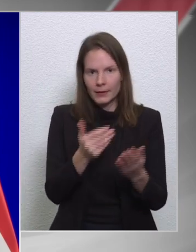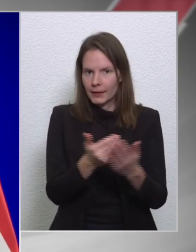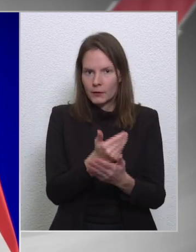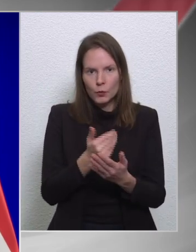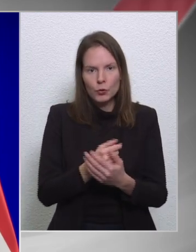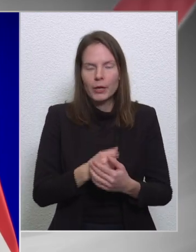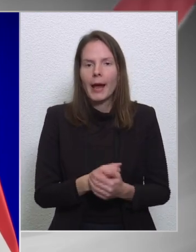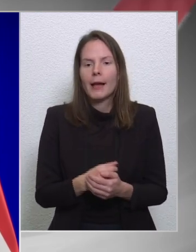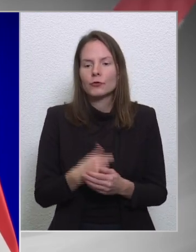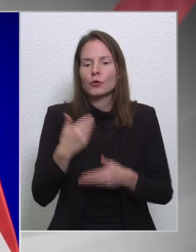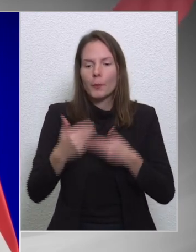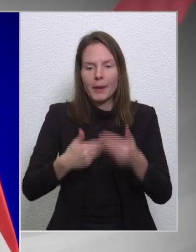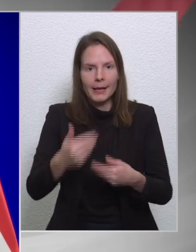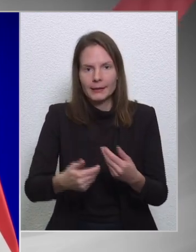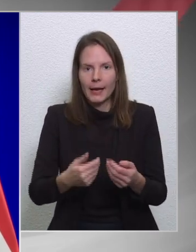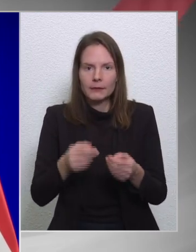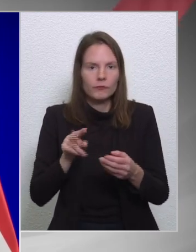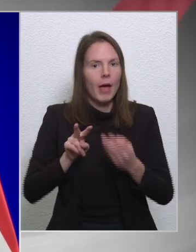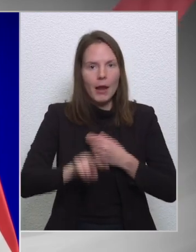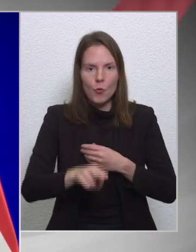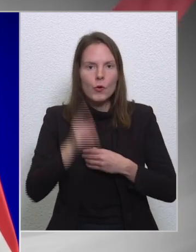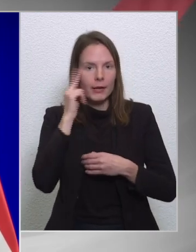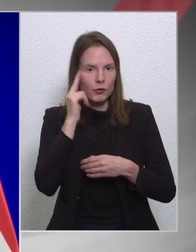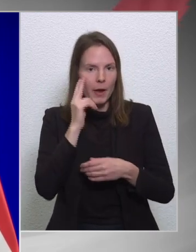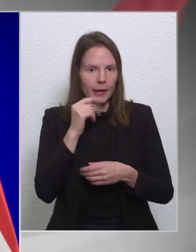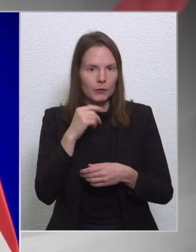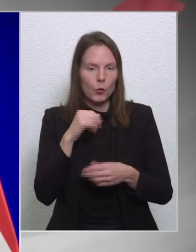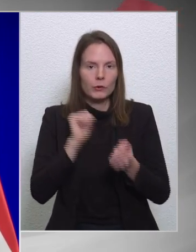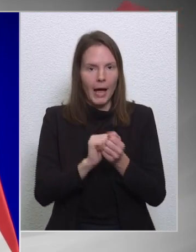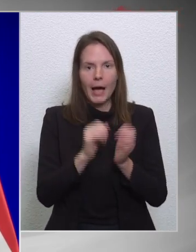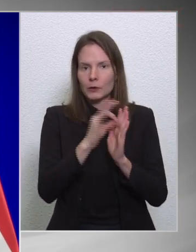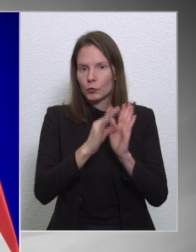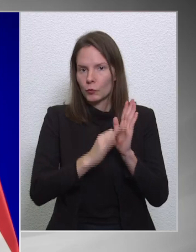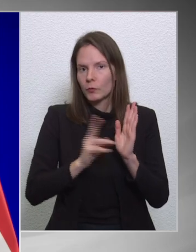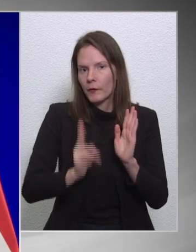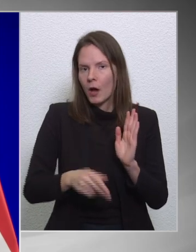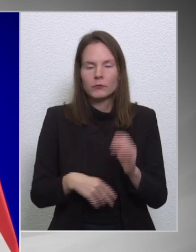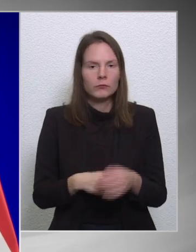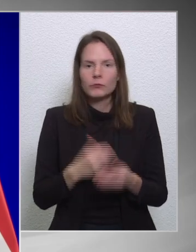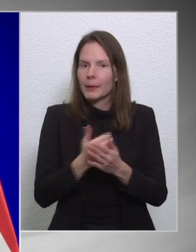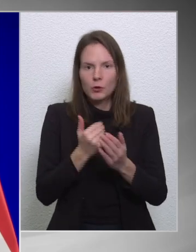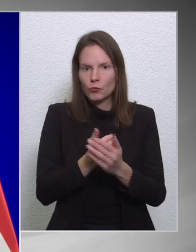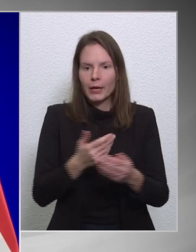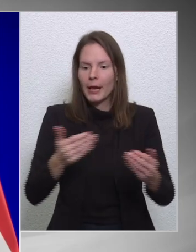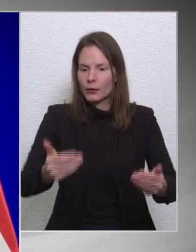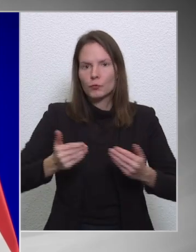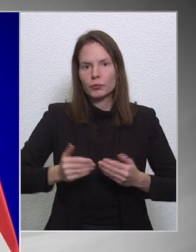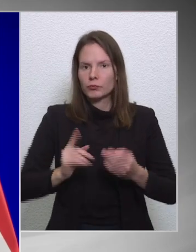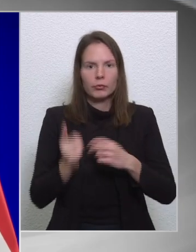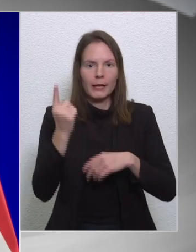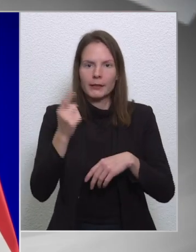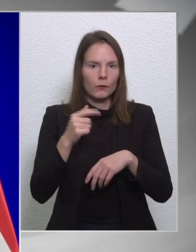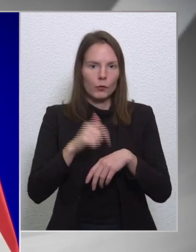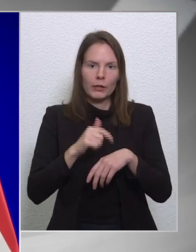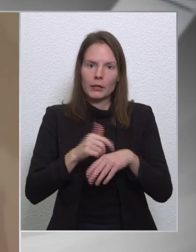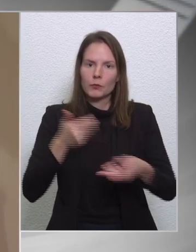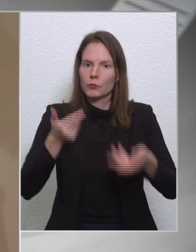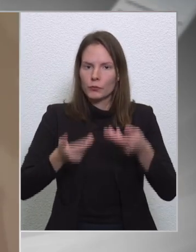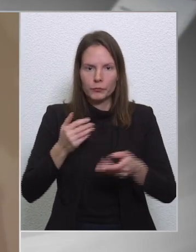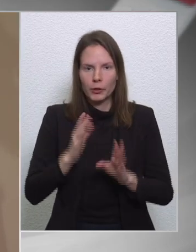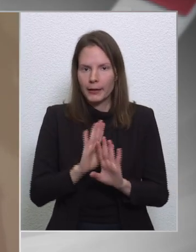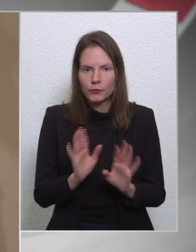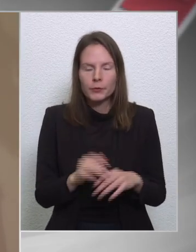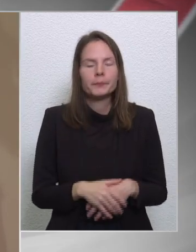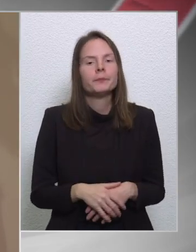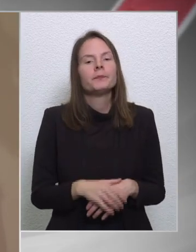menetrendünk egyébként előre megismerhető dátumokat tartalmaz, és az nem teszi szükségesé rendkívüli ülésszak megtartását. A